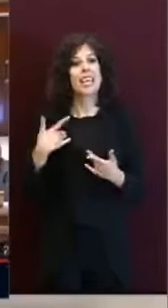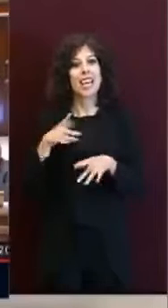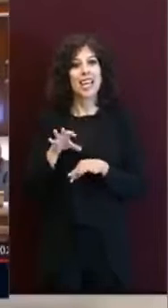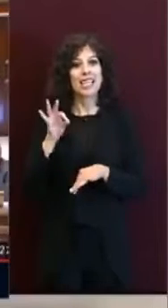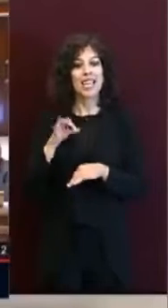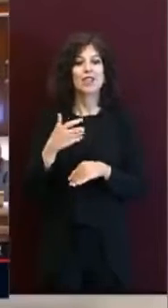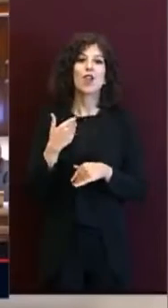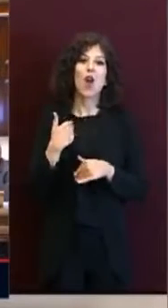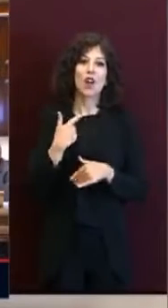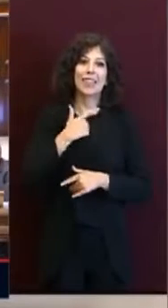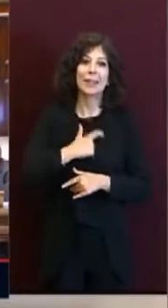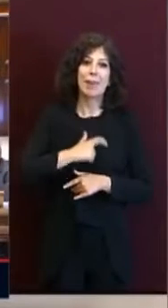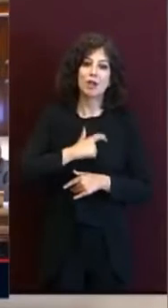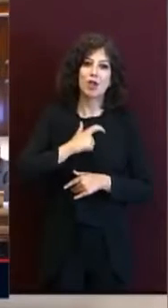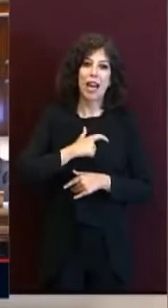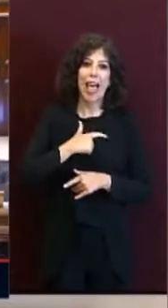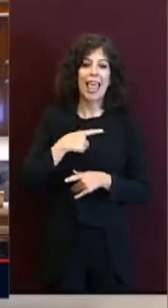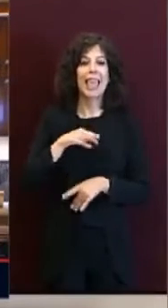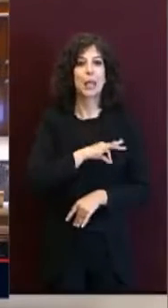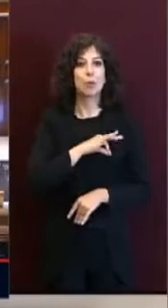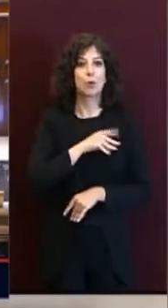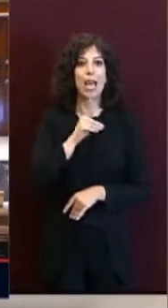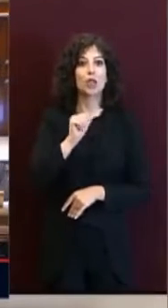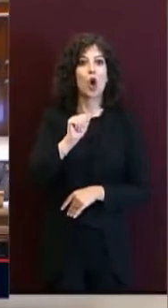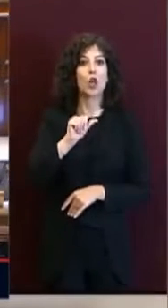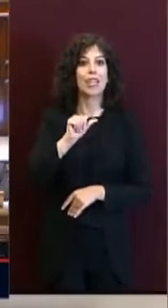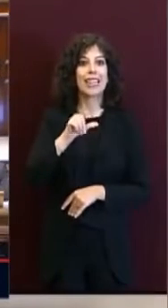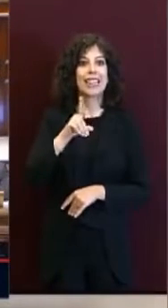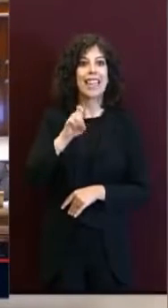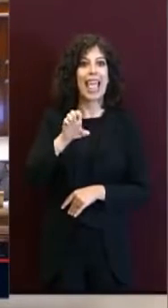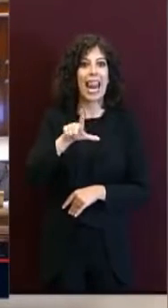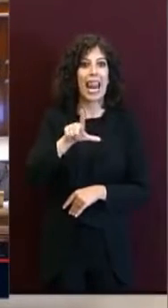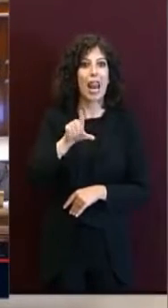Dall'osso, prego, dell'osso.